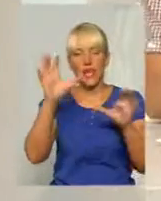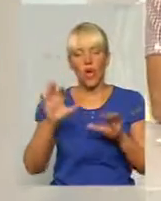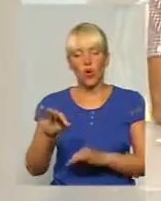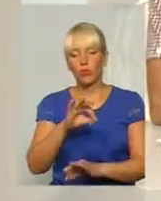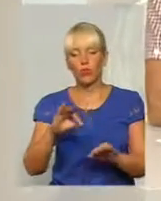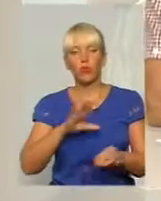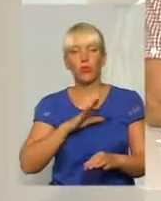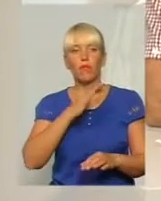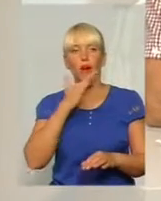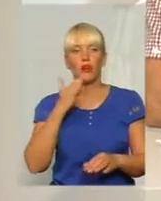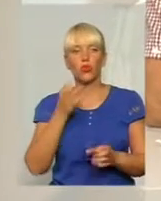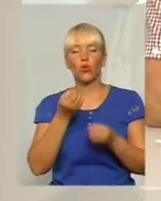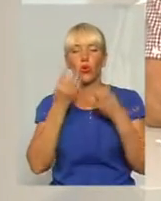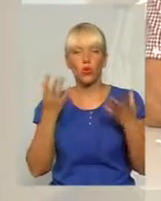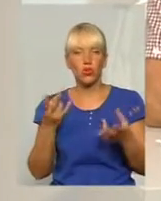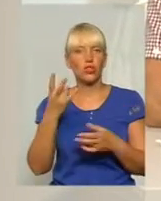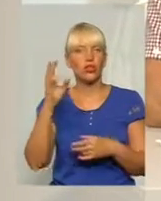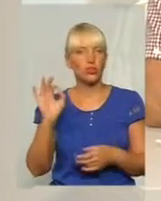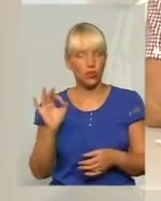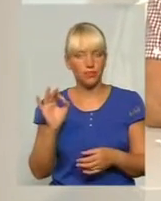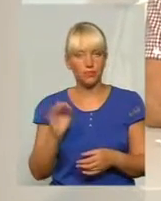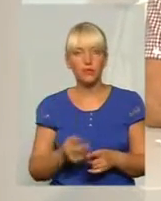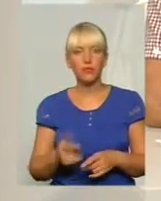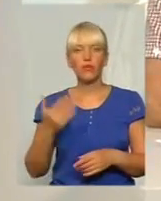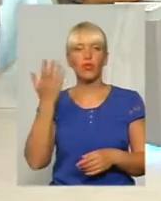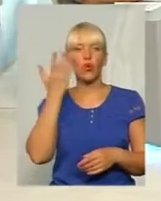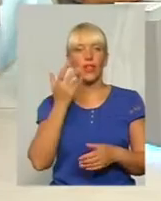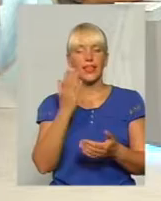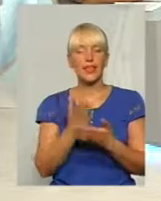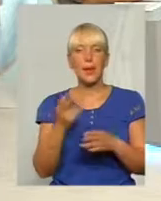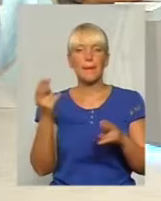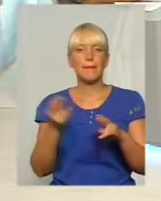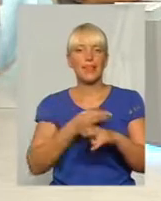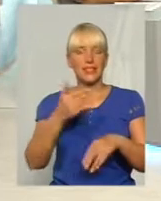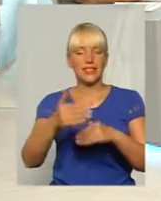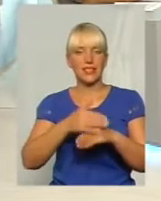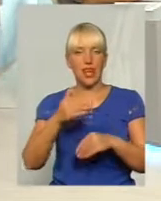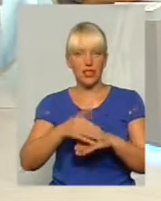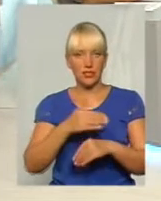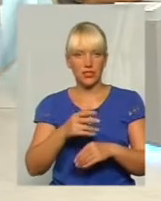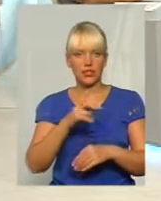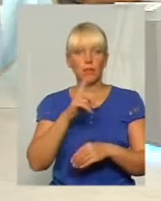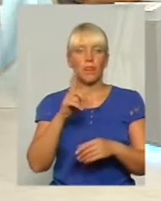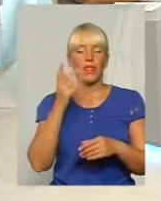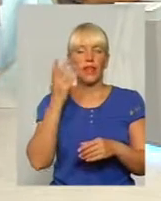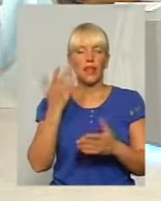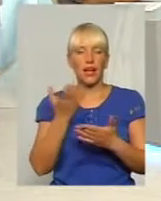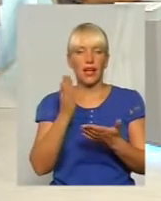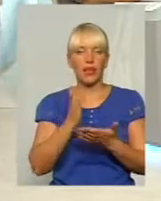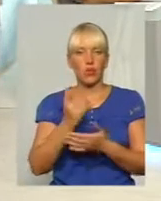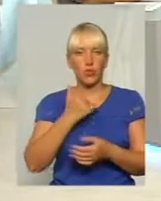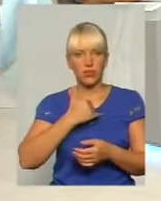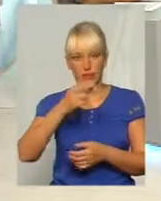але багато з нічого не прийнято. Така безкарність, яка до сьогодні ще є в нашій державі, то